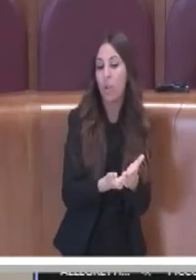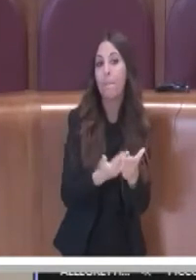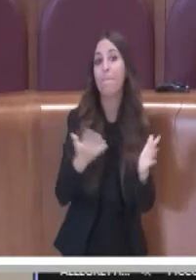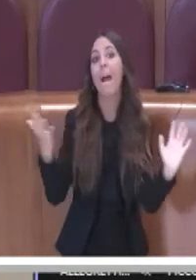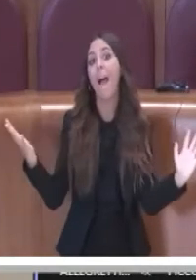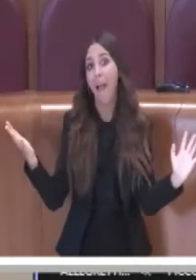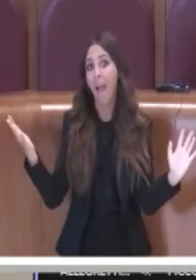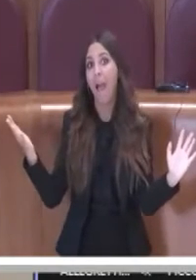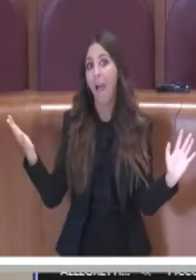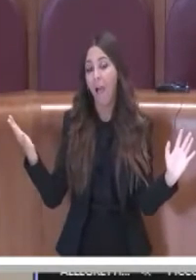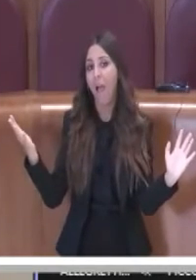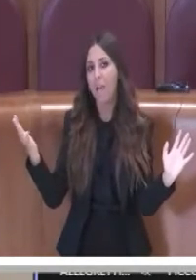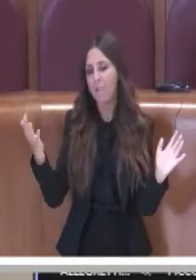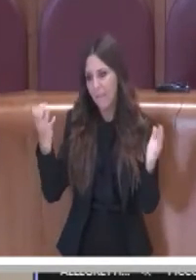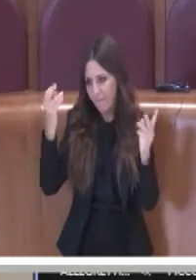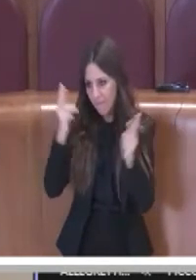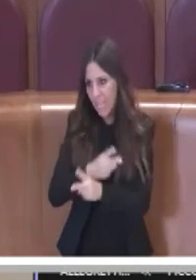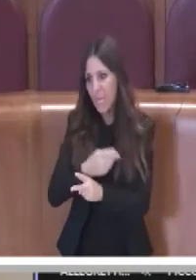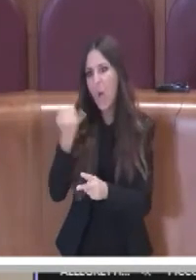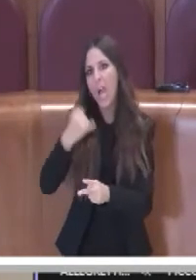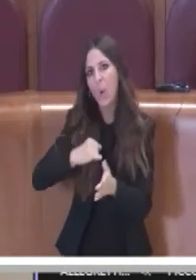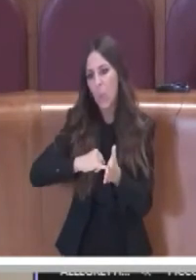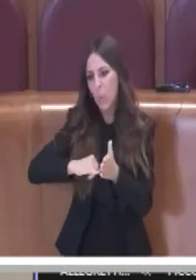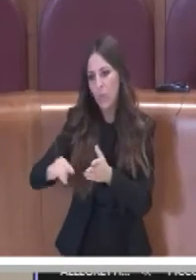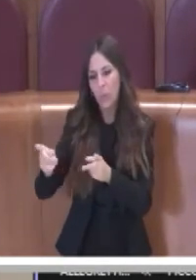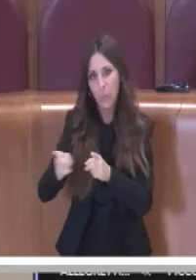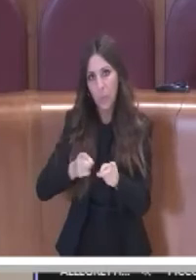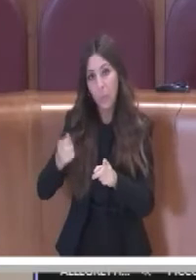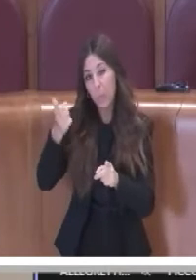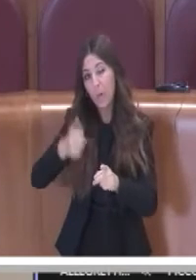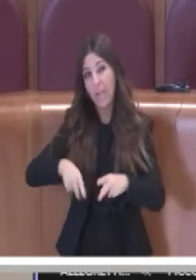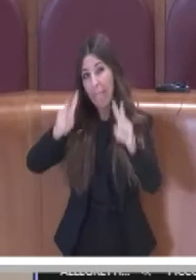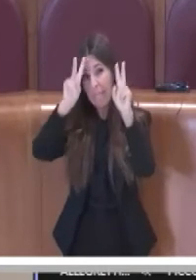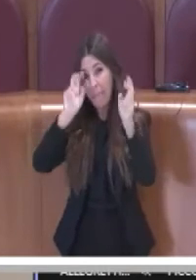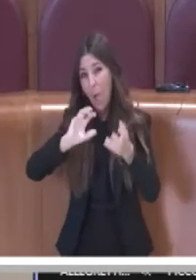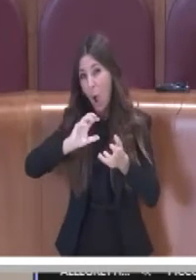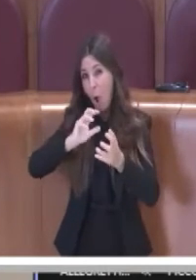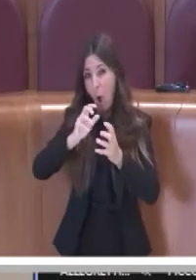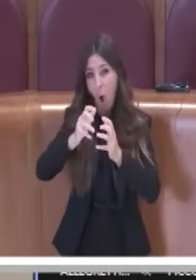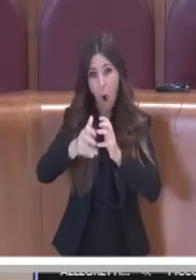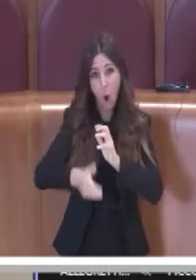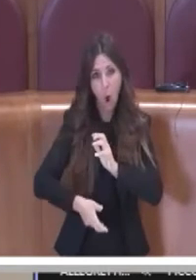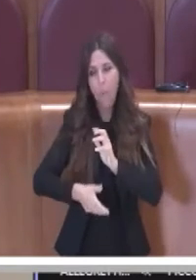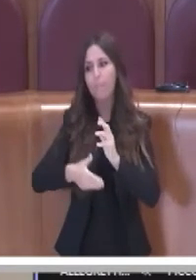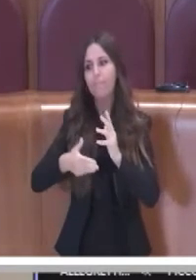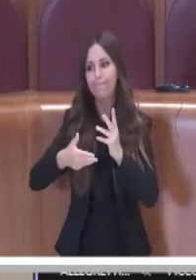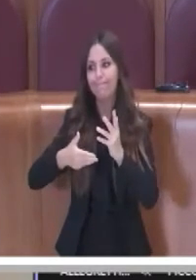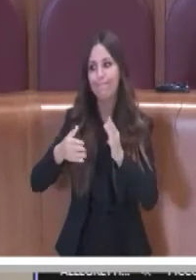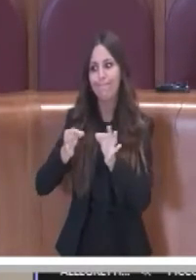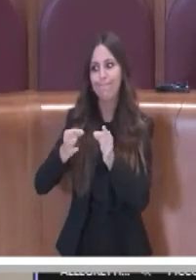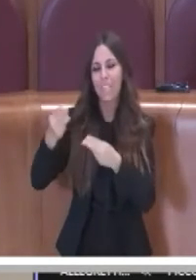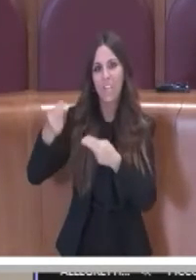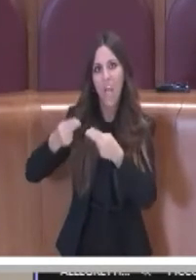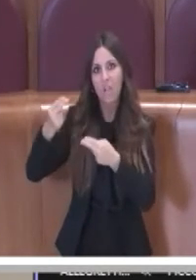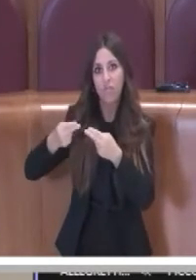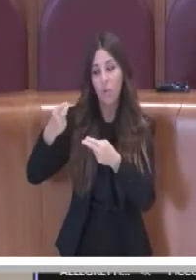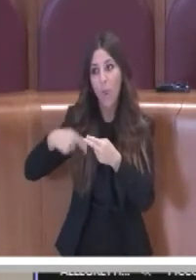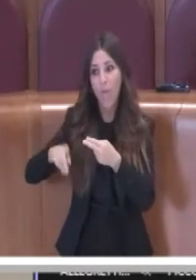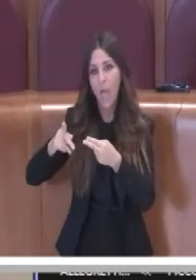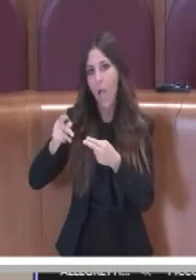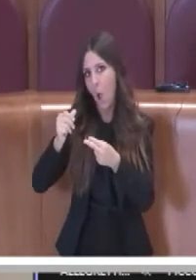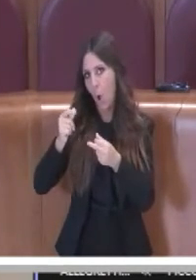sicuramente magari all'ultimo momento, perché il tema era molto complesso con la ragioneria e non per la volontà di